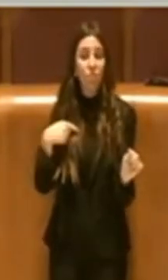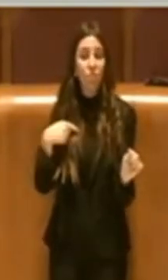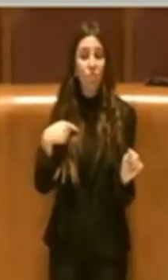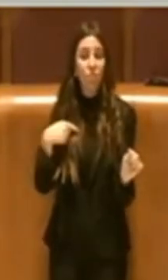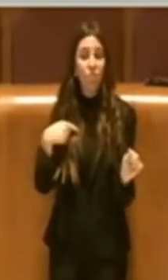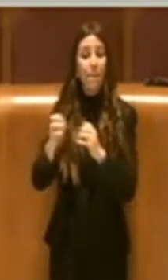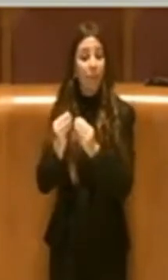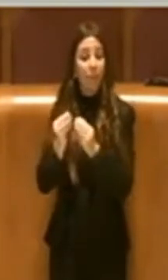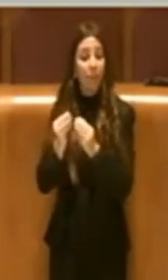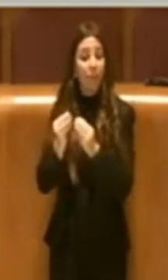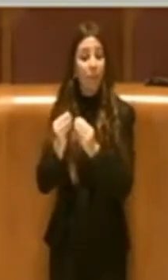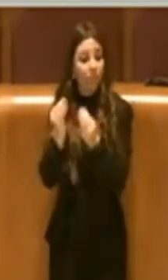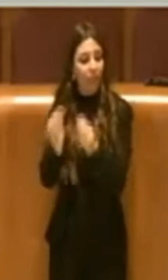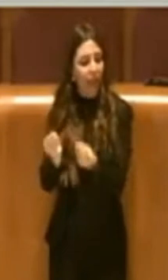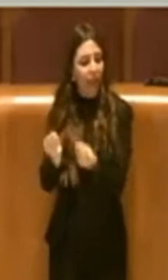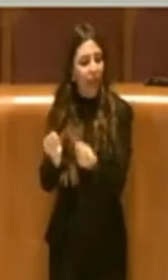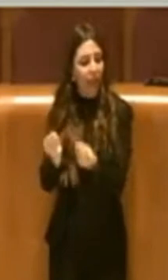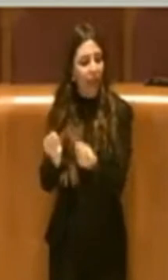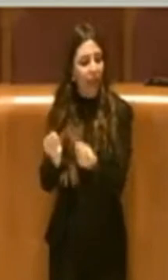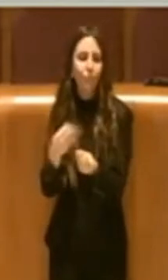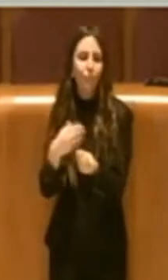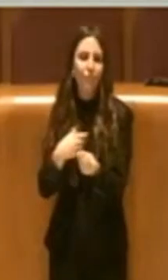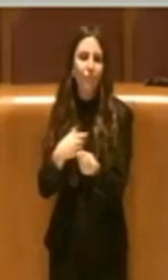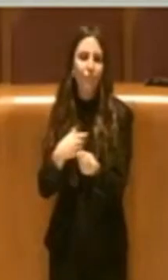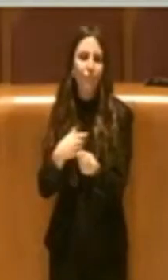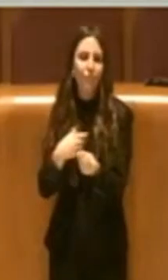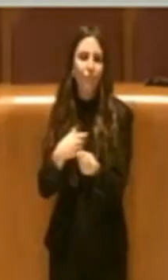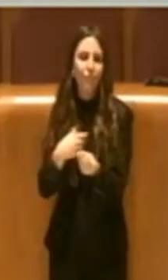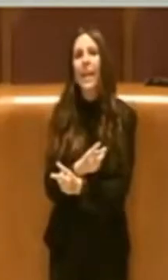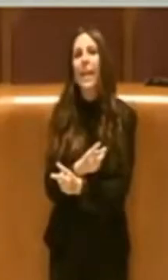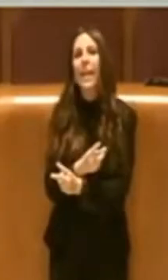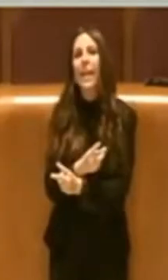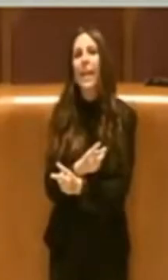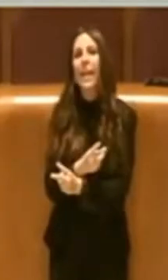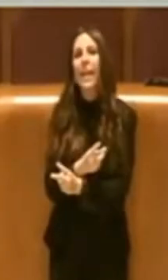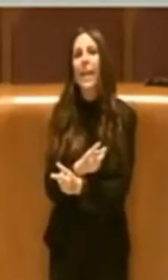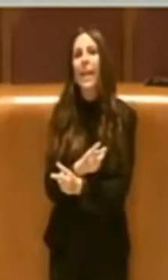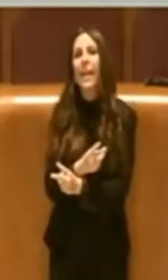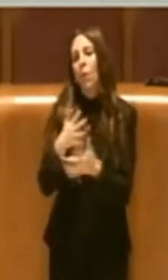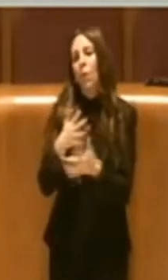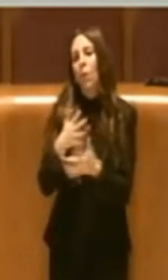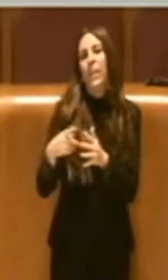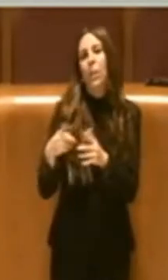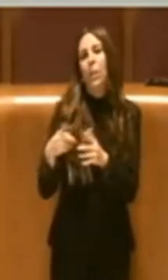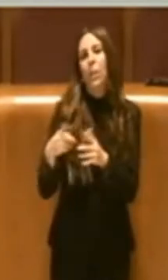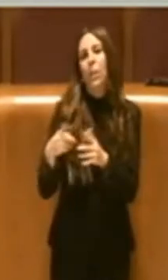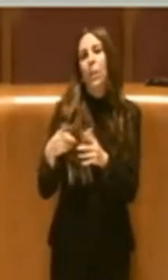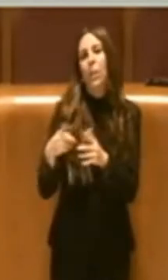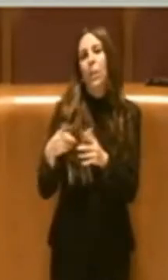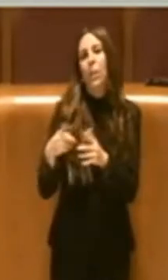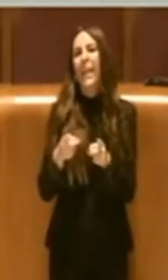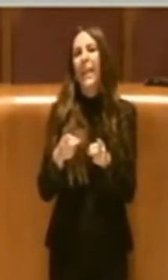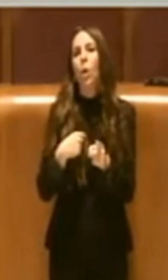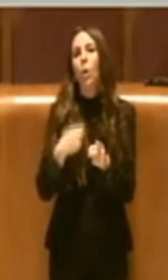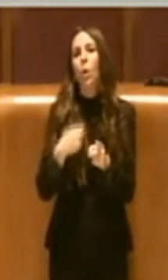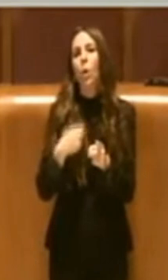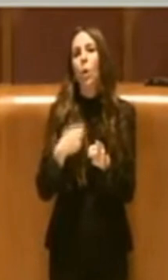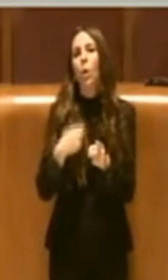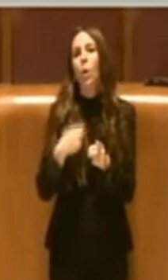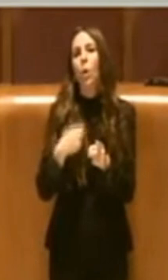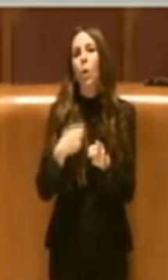'impianto, che ovviamente si sono interrotte già purtroppo a fine ottobre, sono tutte assolutamente